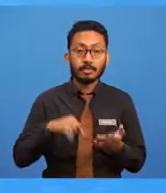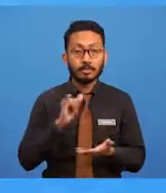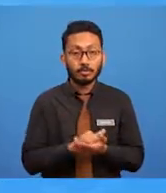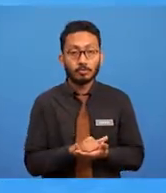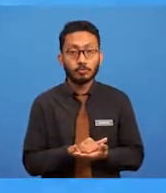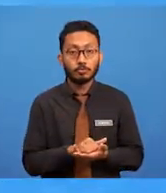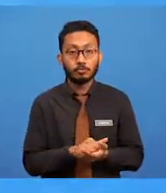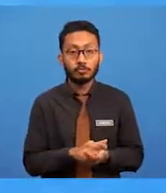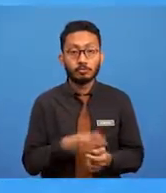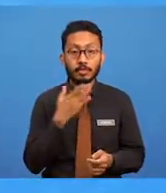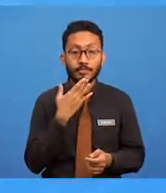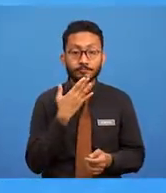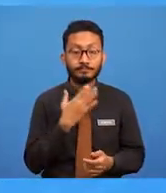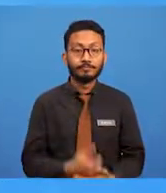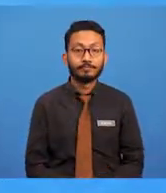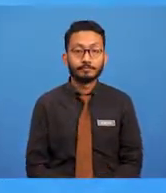warna.